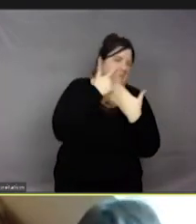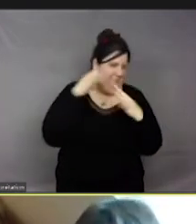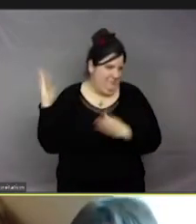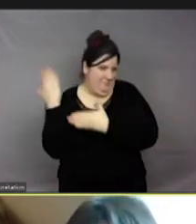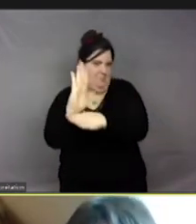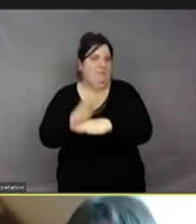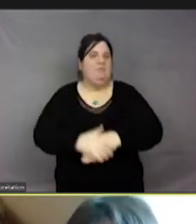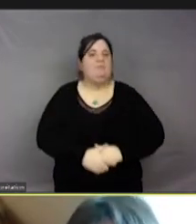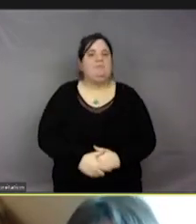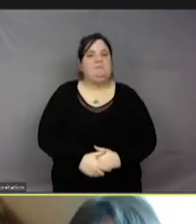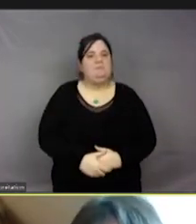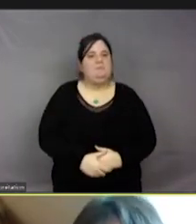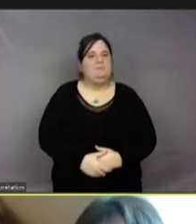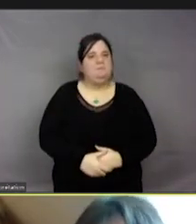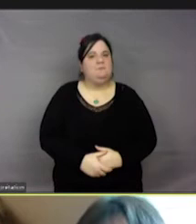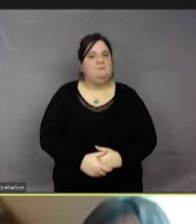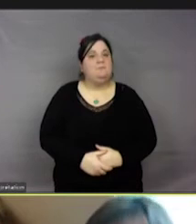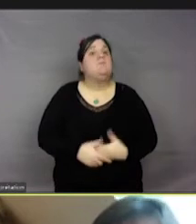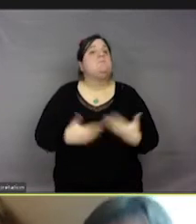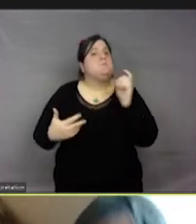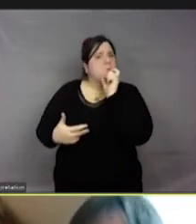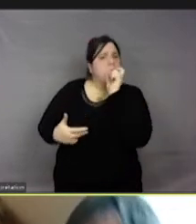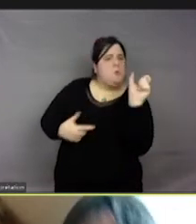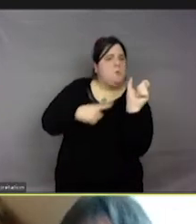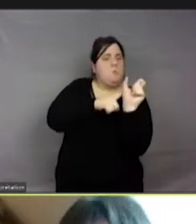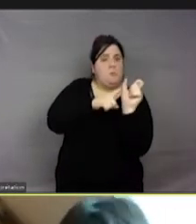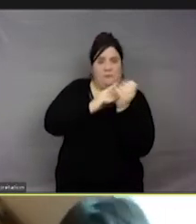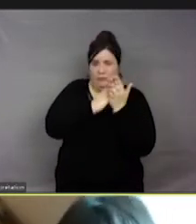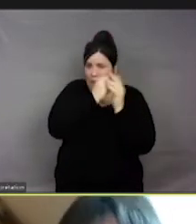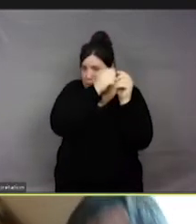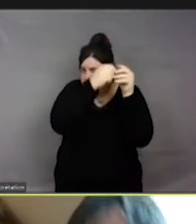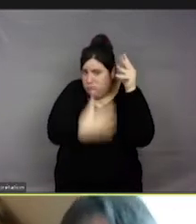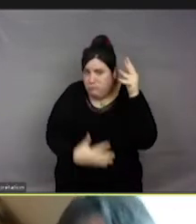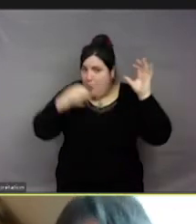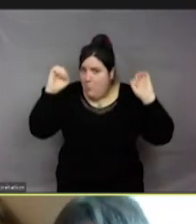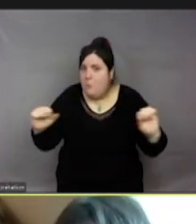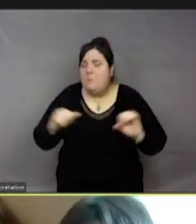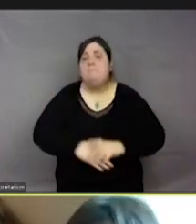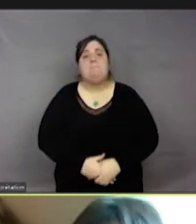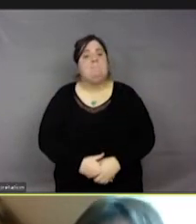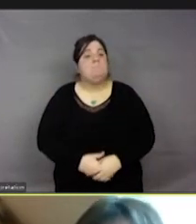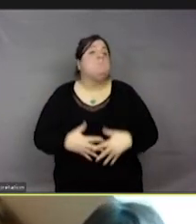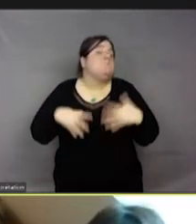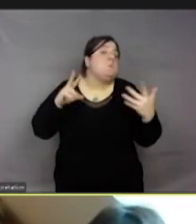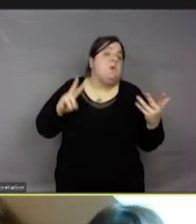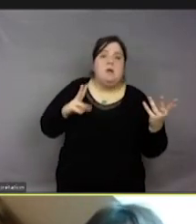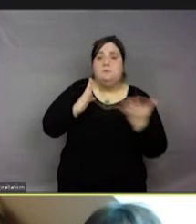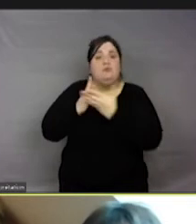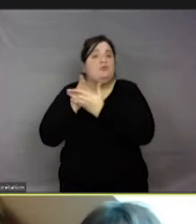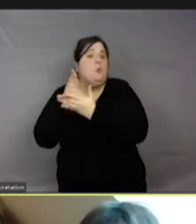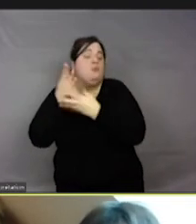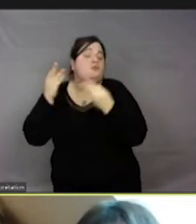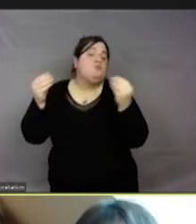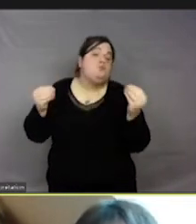'est important ? Parce qu'il y a derrière les mots différents sens, et ces sens, on a tendance un petit peu à les